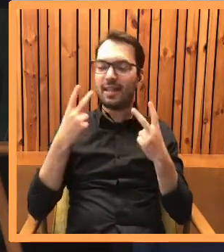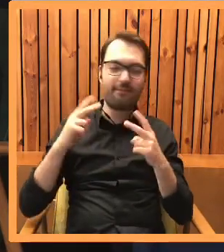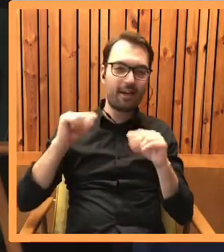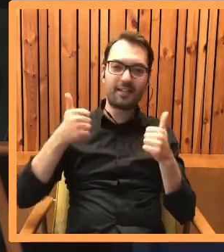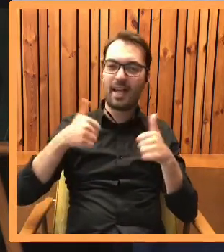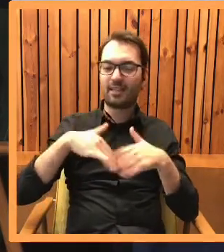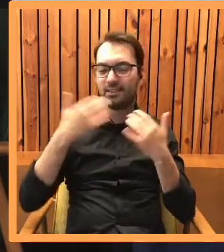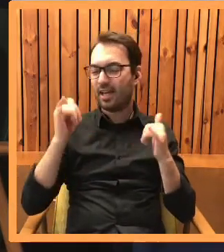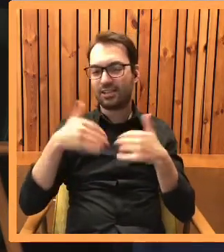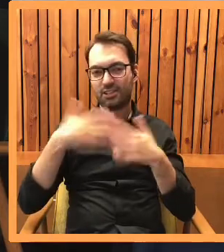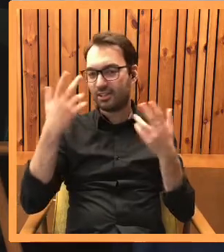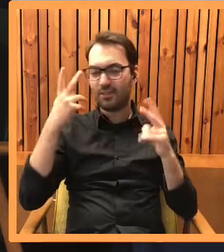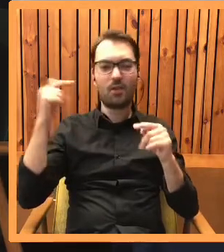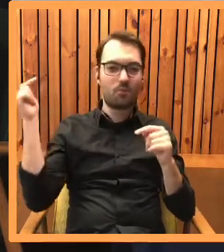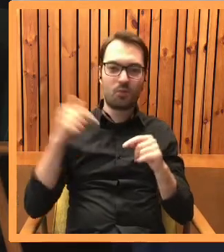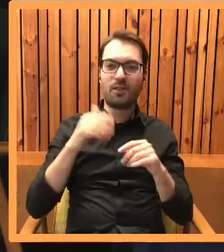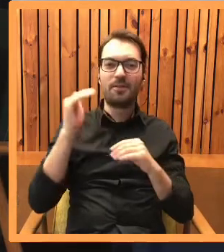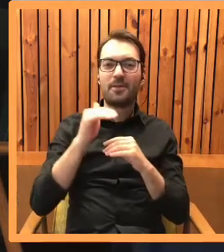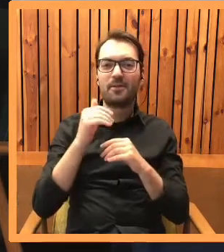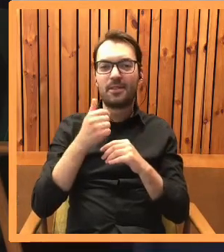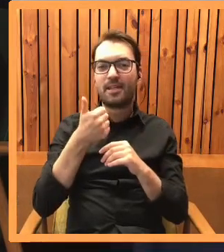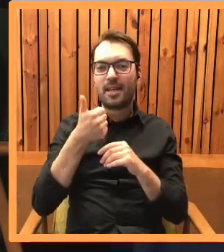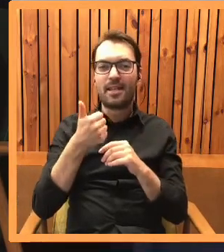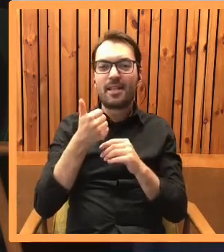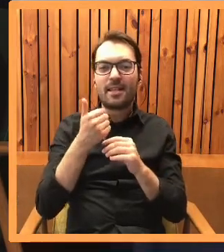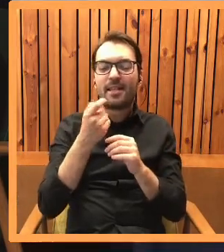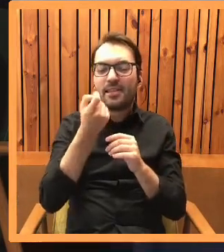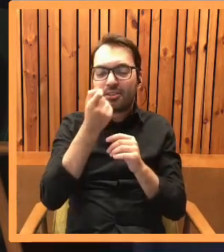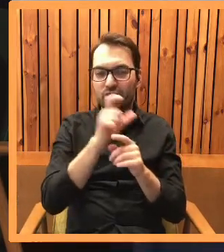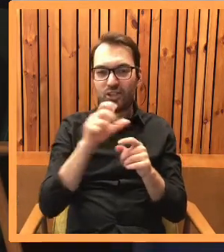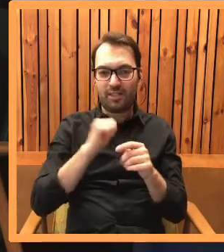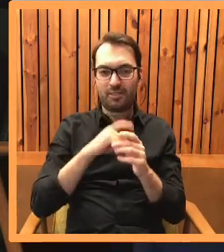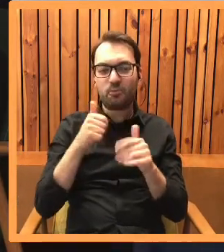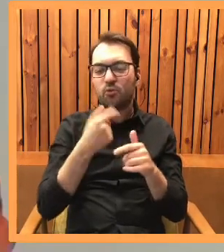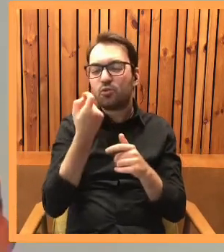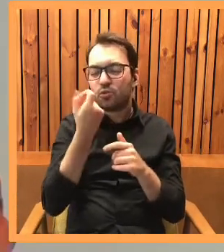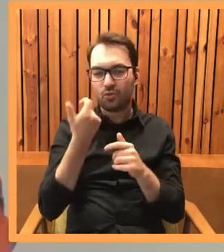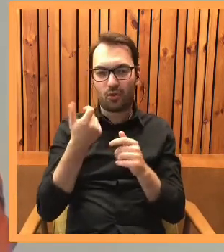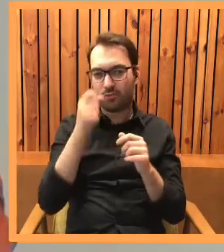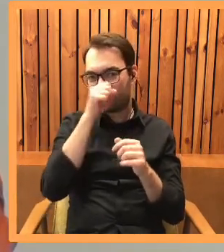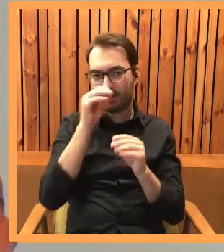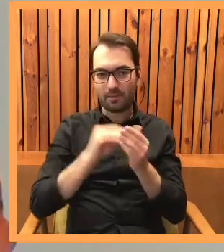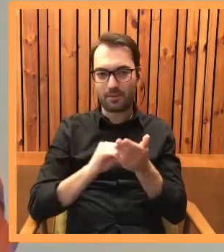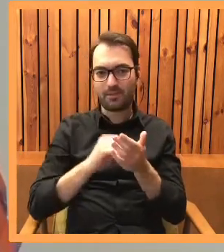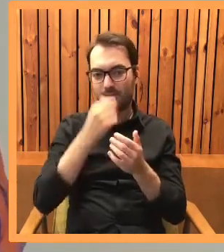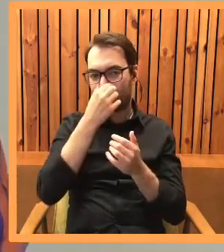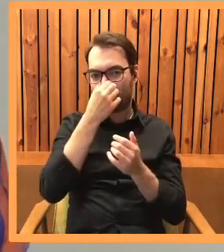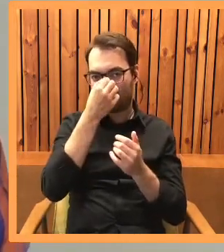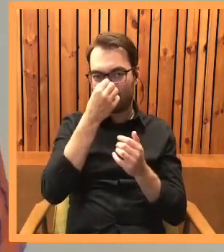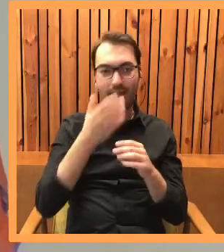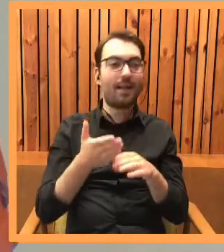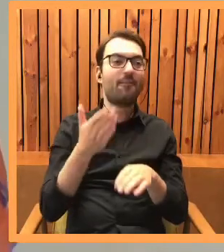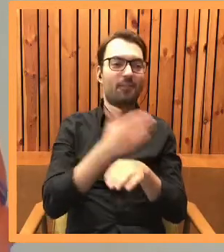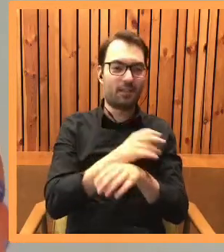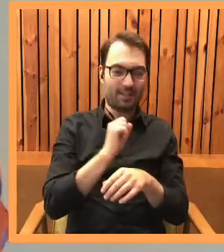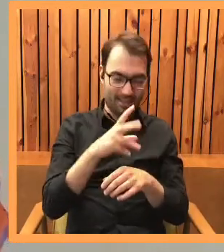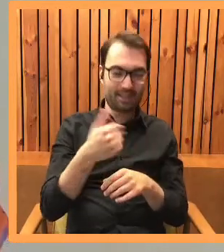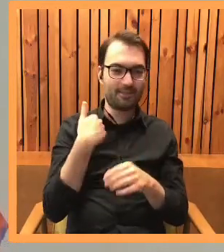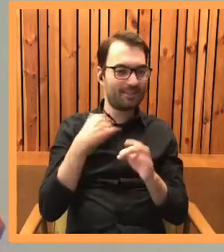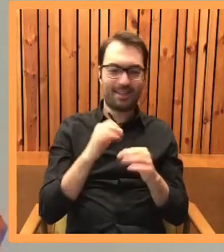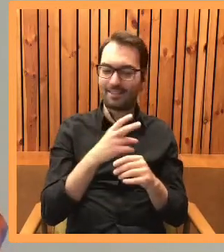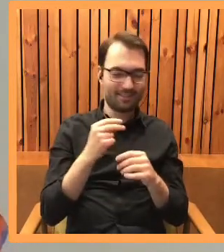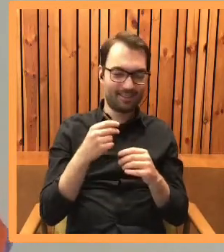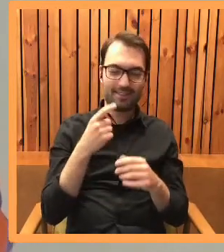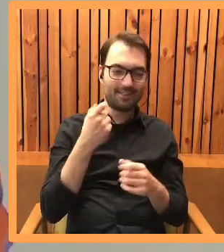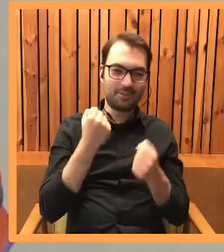wszystkiego, każdego dnia wyciągnę choćby jakiś milimetr tego czasu dla siebie napisanie? Tak było wcześniej. Teraz jest